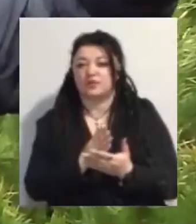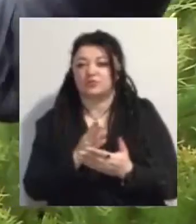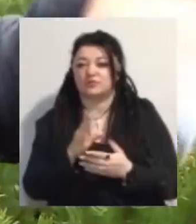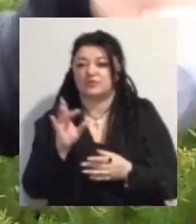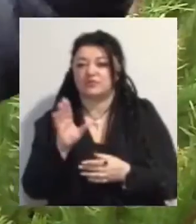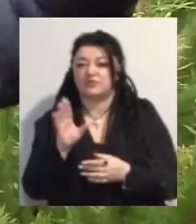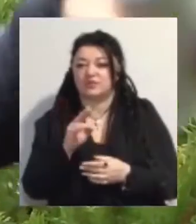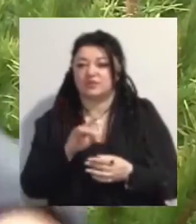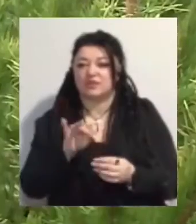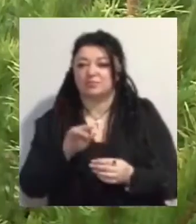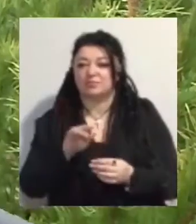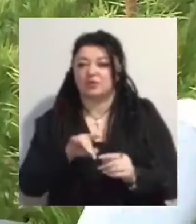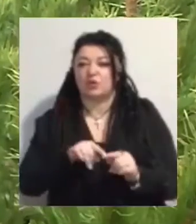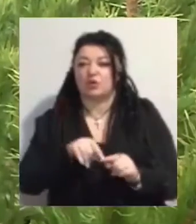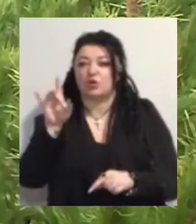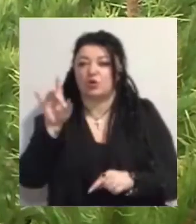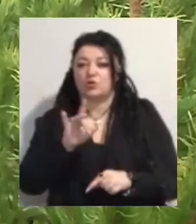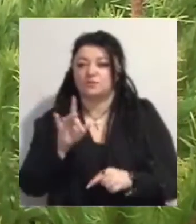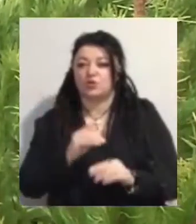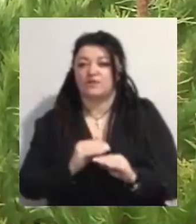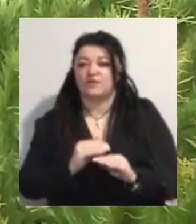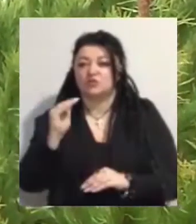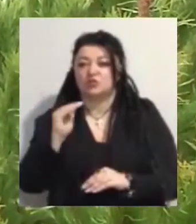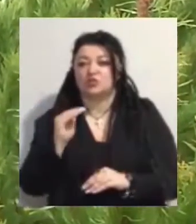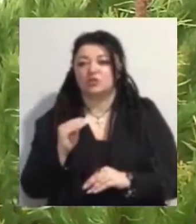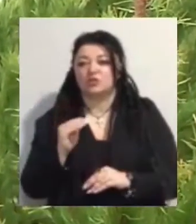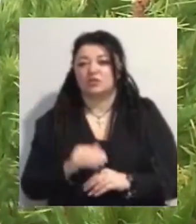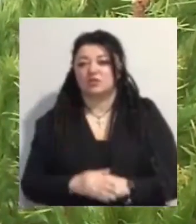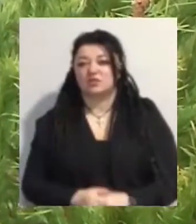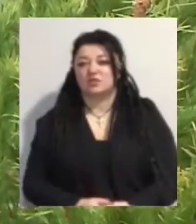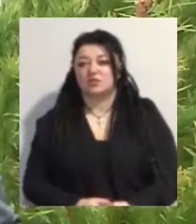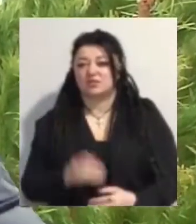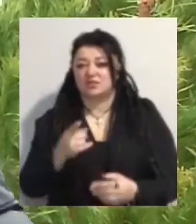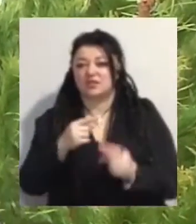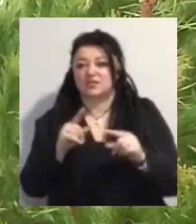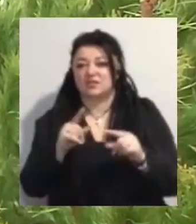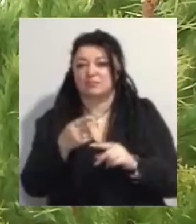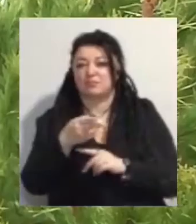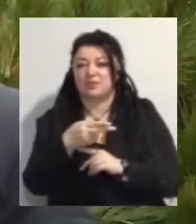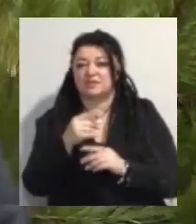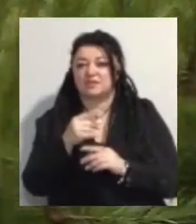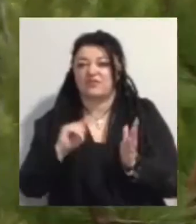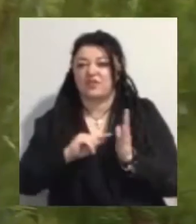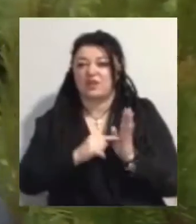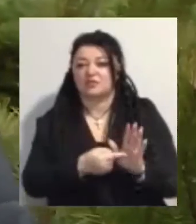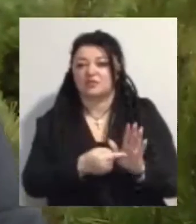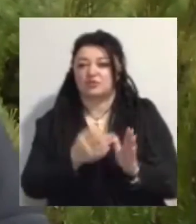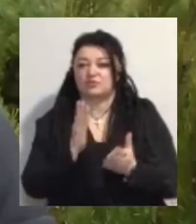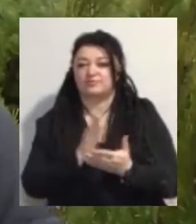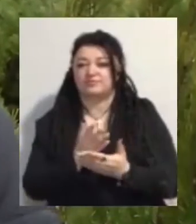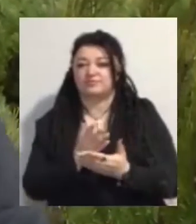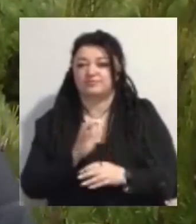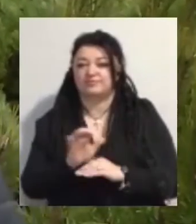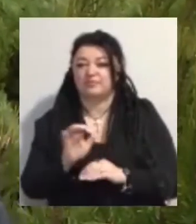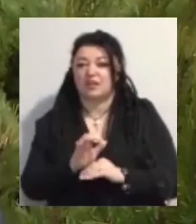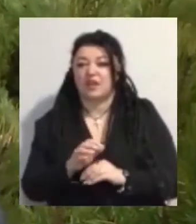висоти. На тій бірці вказано, із якого лісгоспу вона вироблена. Віталій